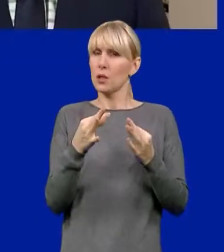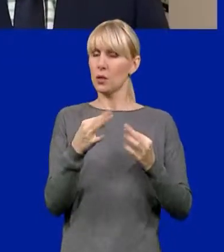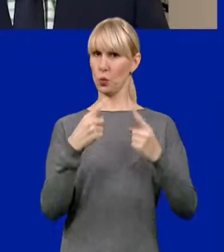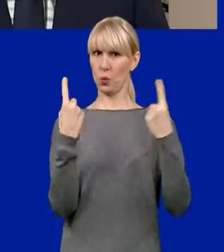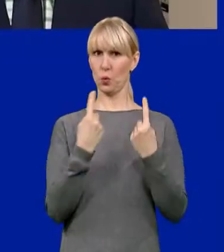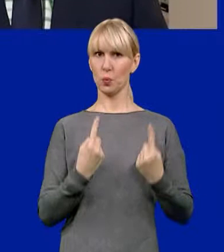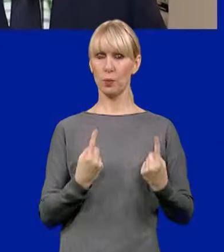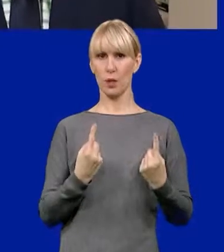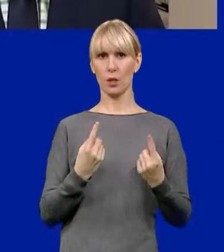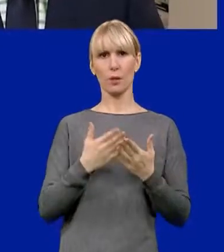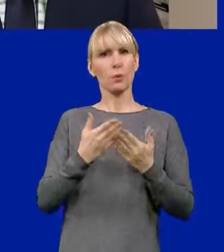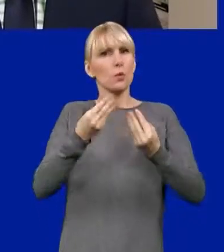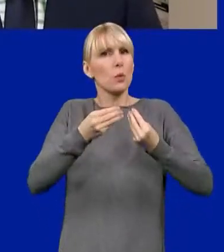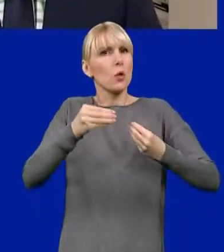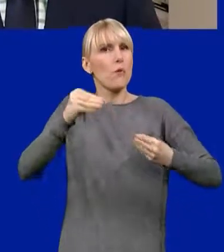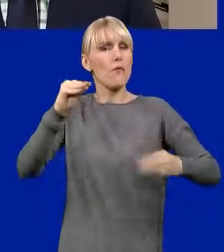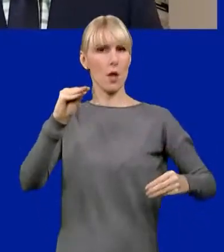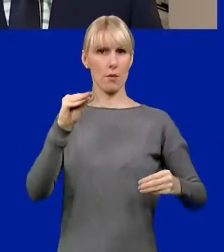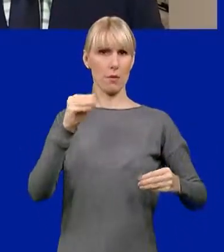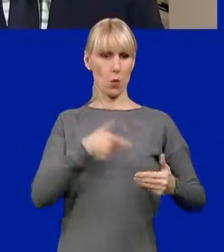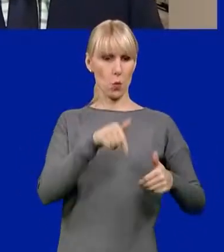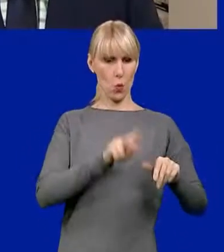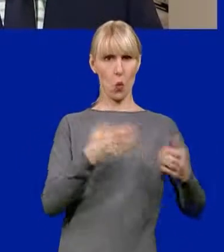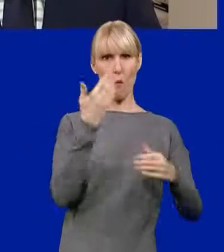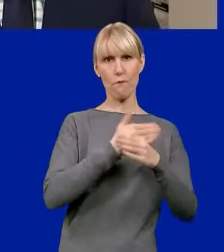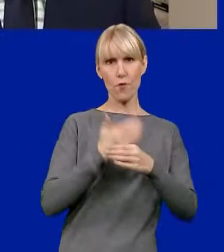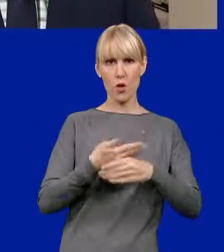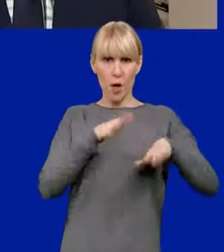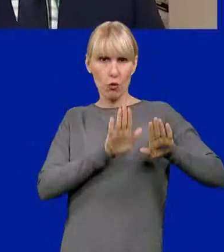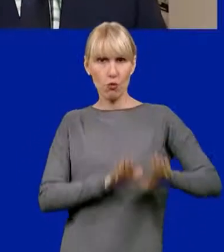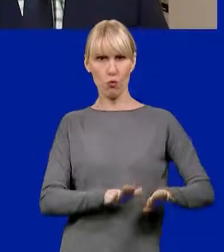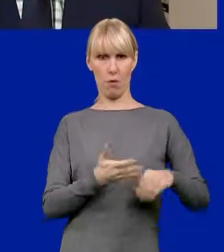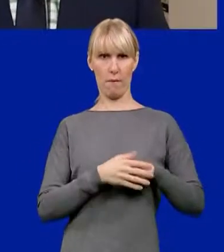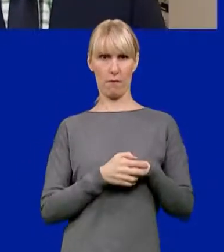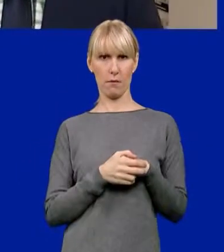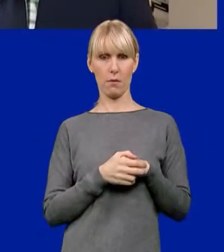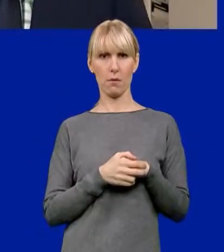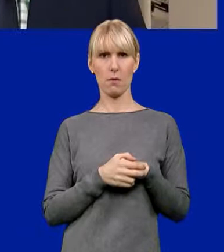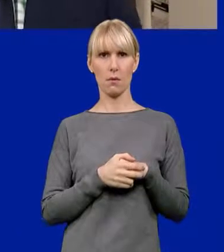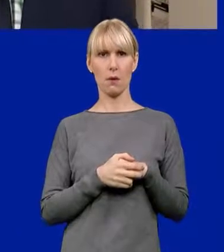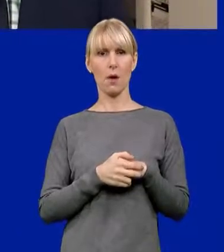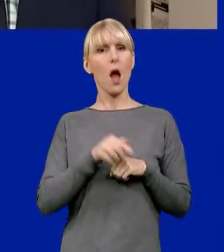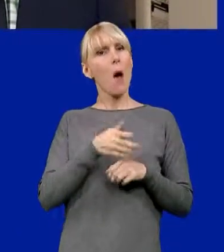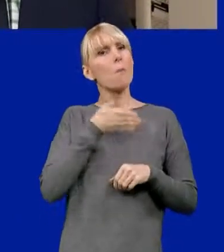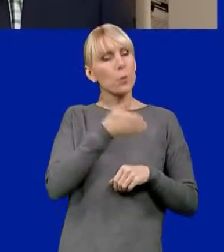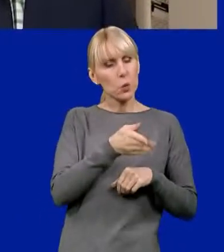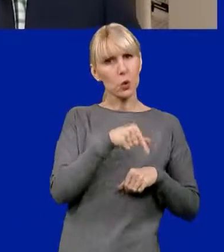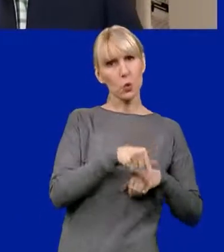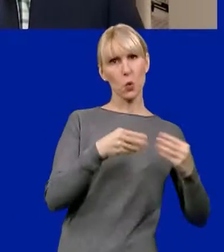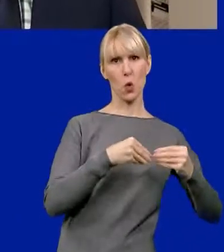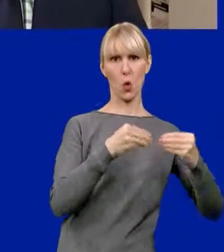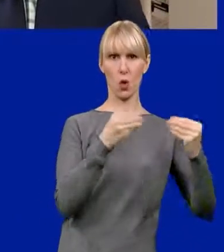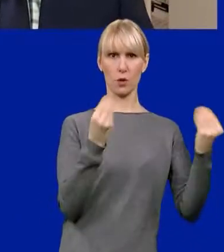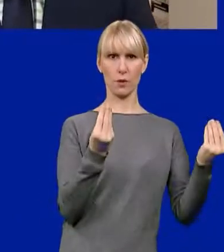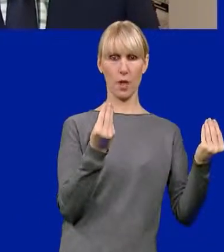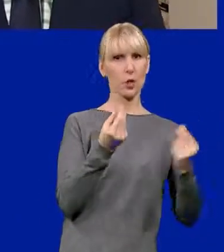tego, aby nieco więcej pieniędzy zostało w kieszeniach przedsiębiorstw, które to następnie mogą być inwestowane na jeszcze inne